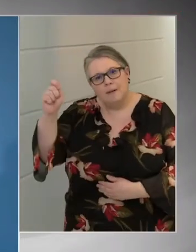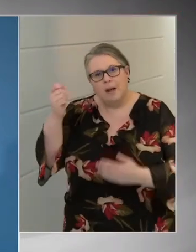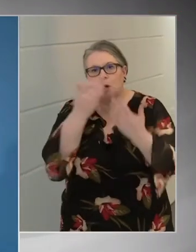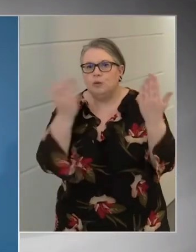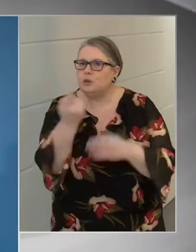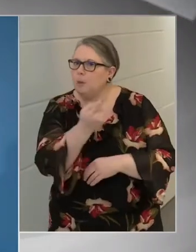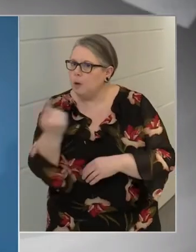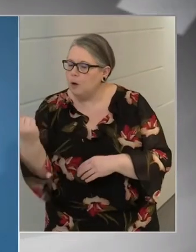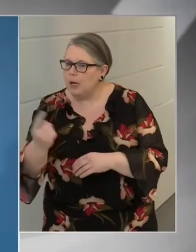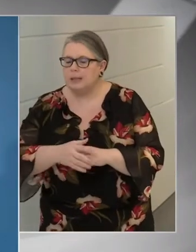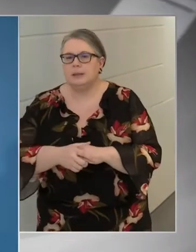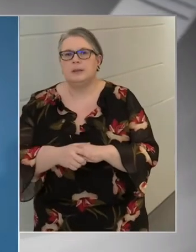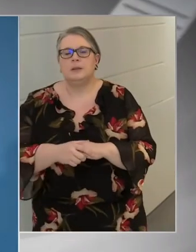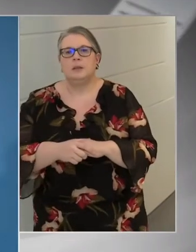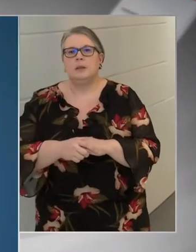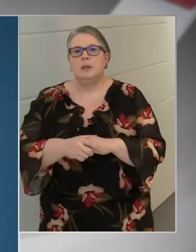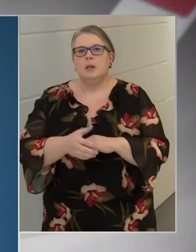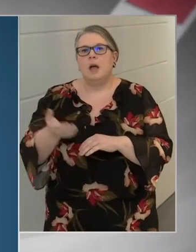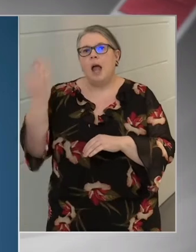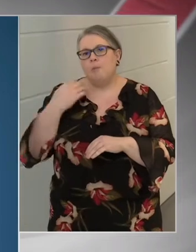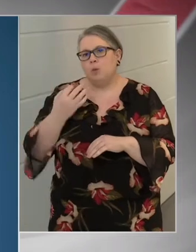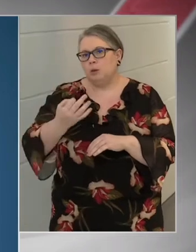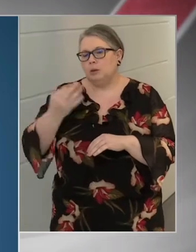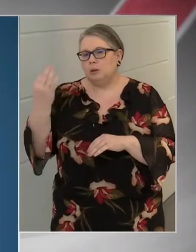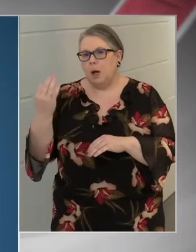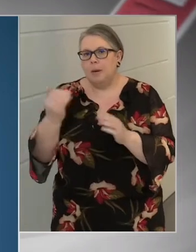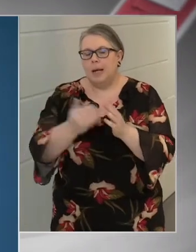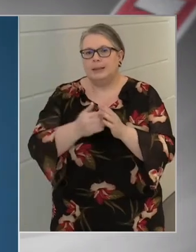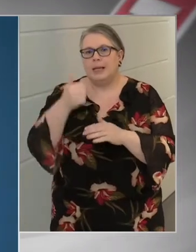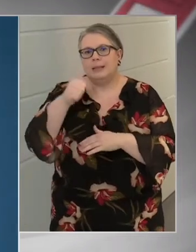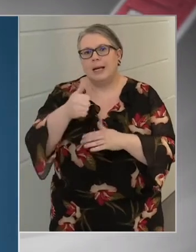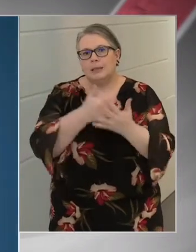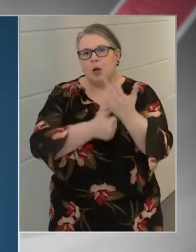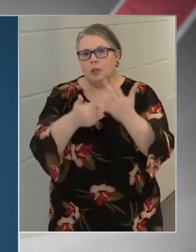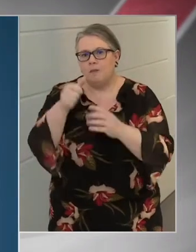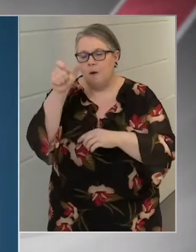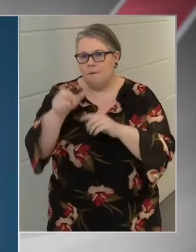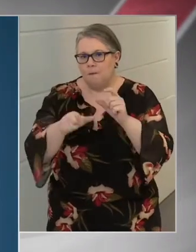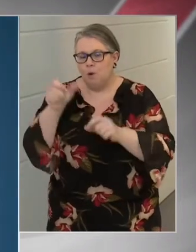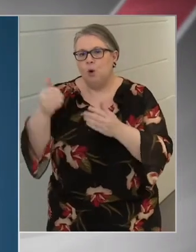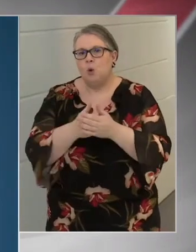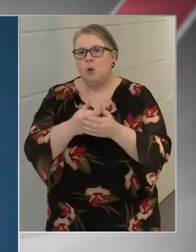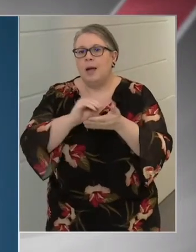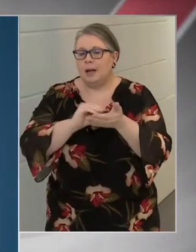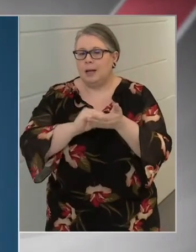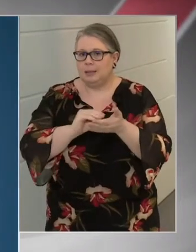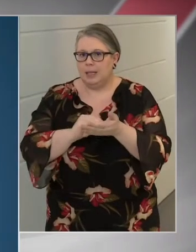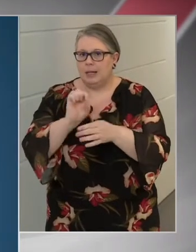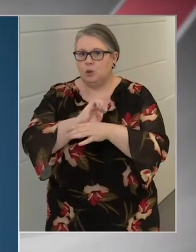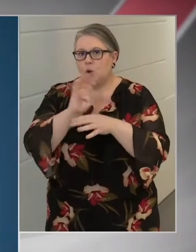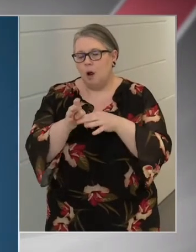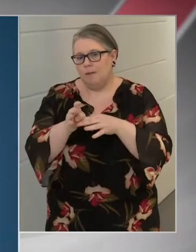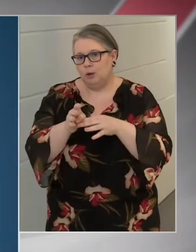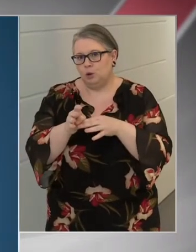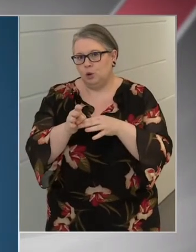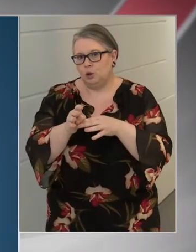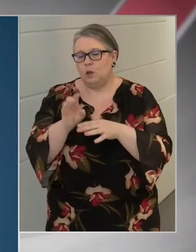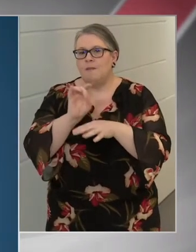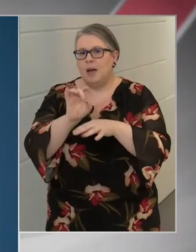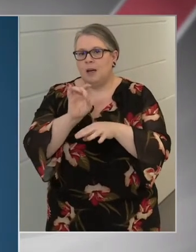Az elmúlt napon 1160 fő új, regisztrált koronavírusos